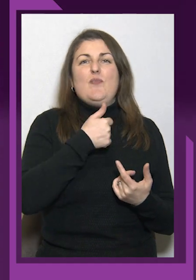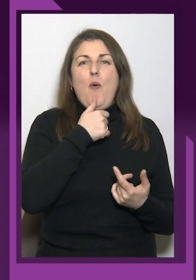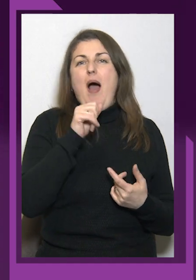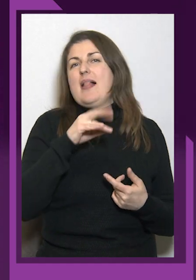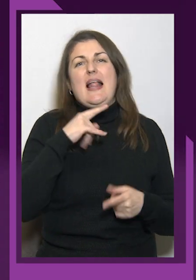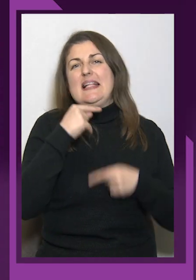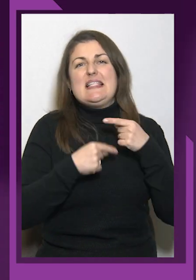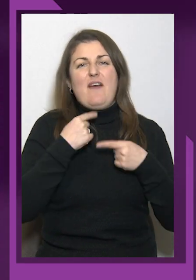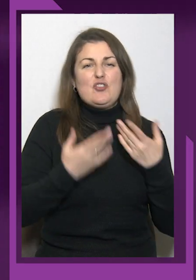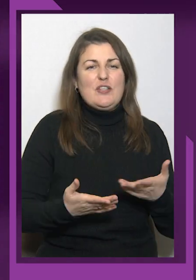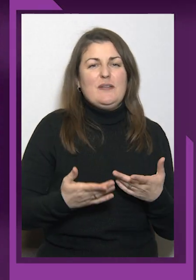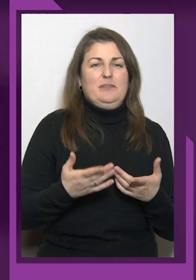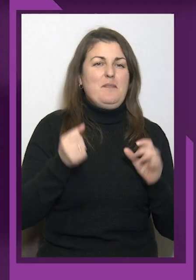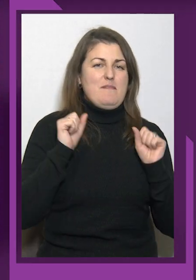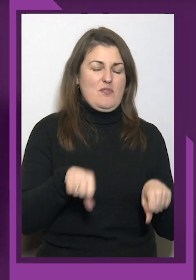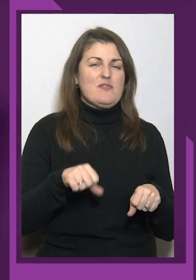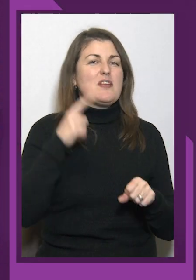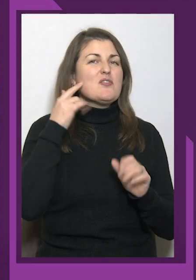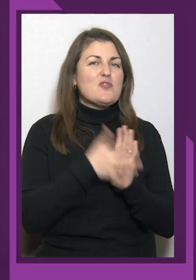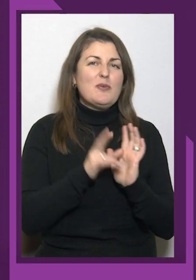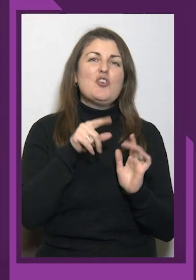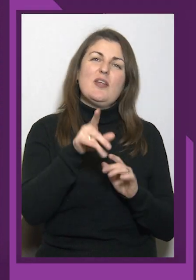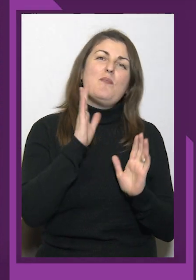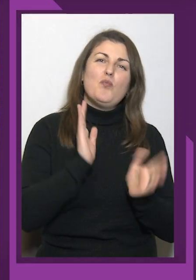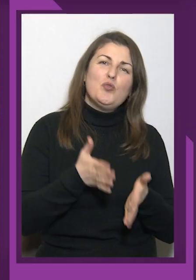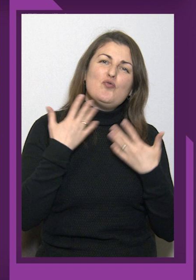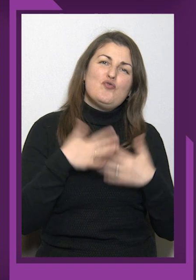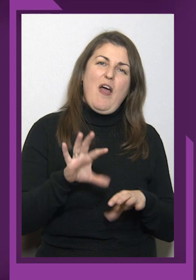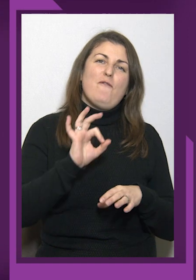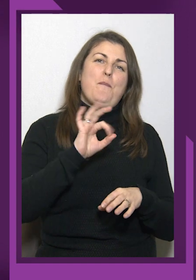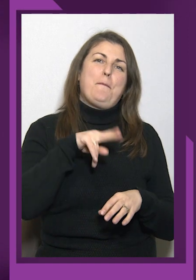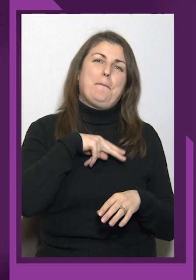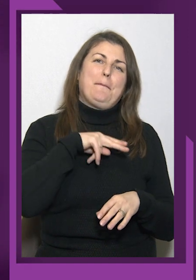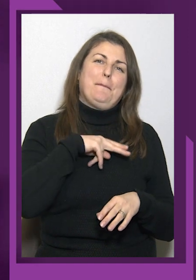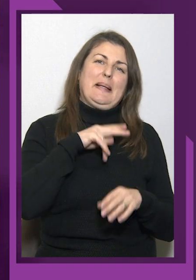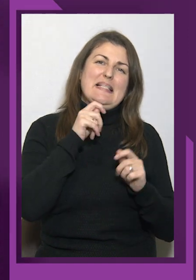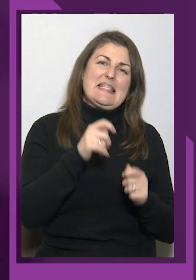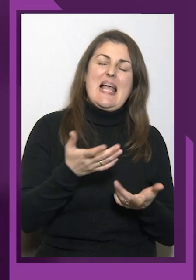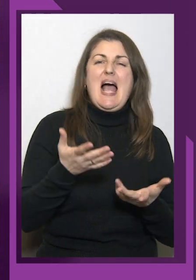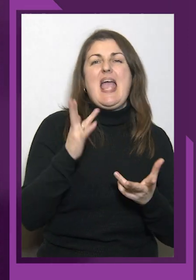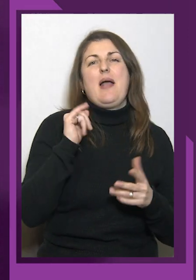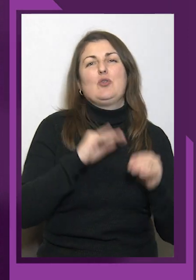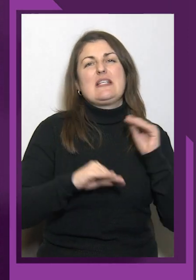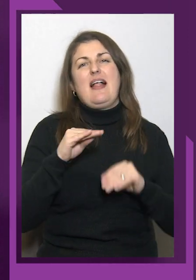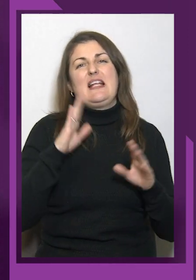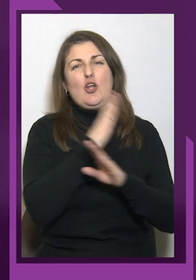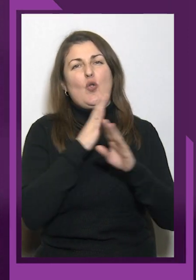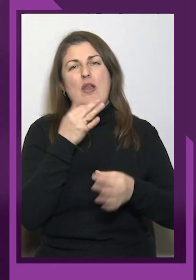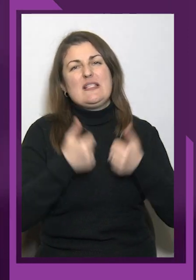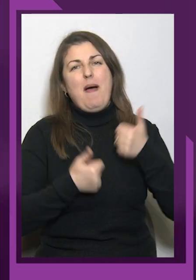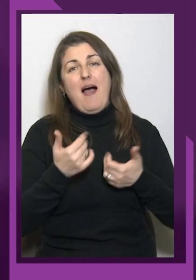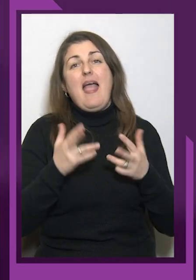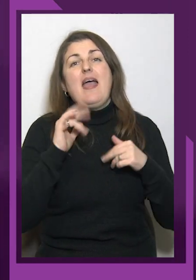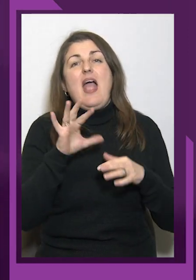будеш вже в призах, як буде складатися доля змагань. Як було цього разу в Тбілісі, в Грузії?